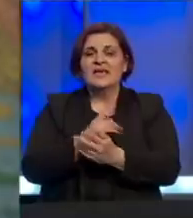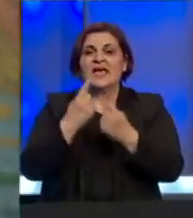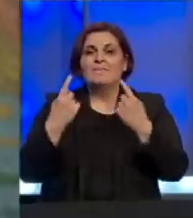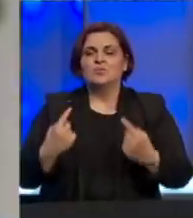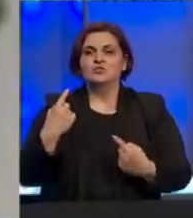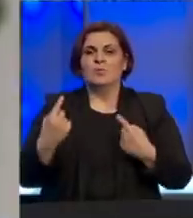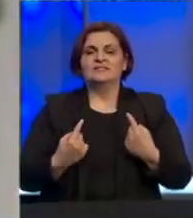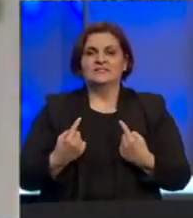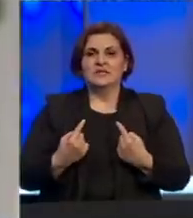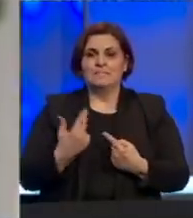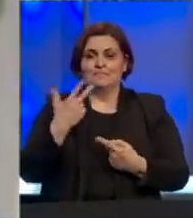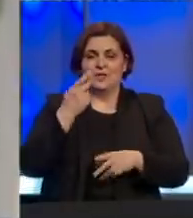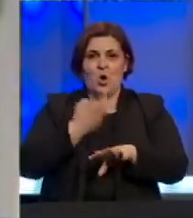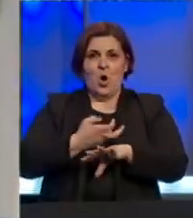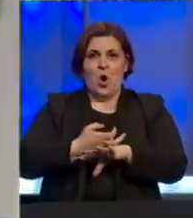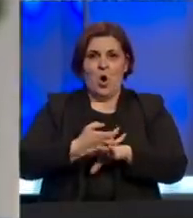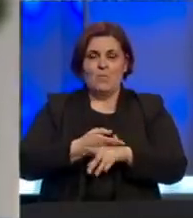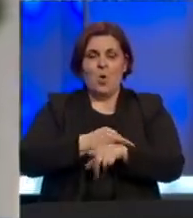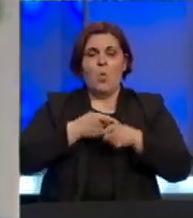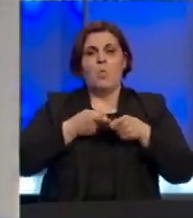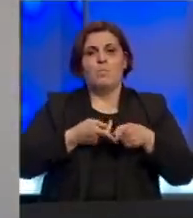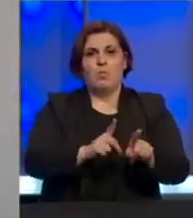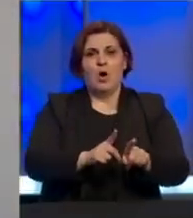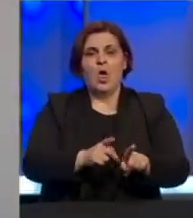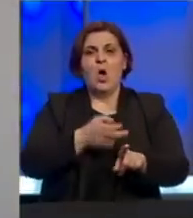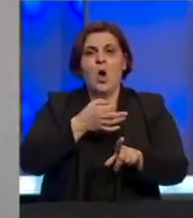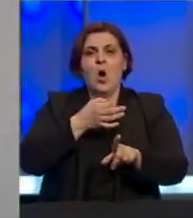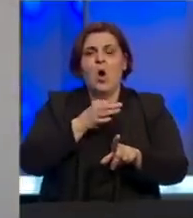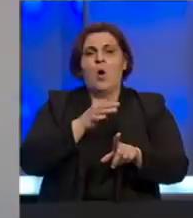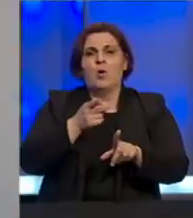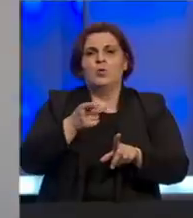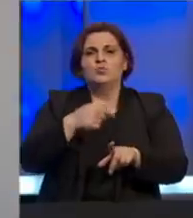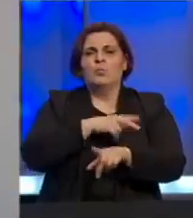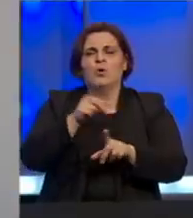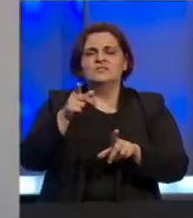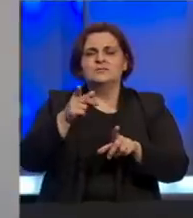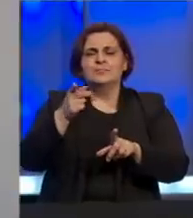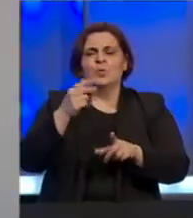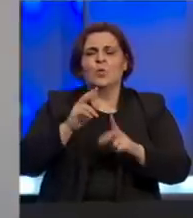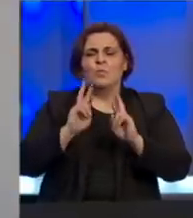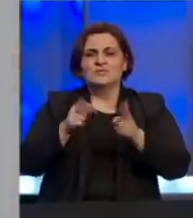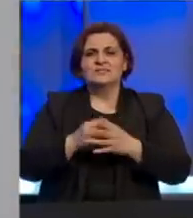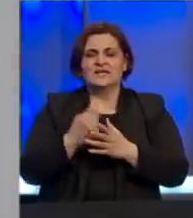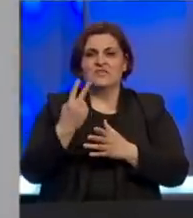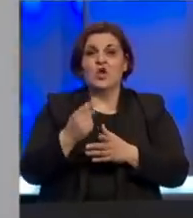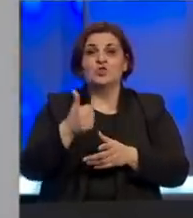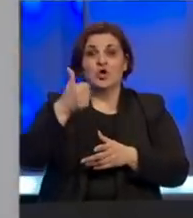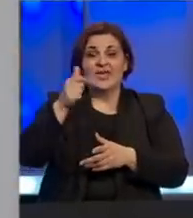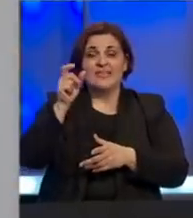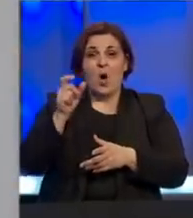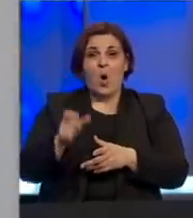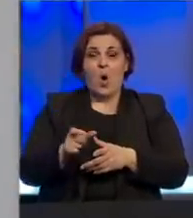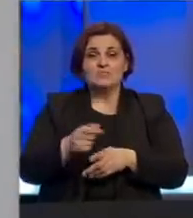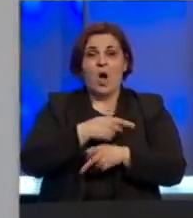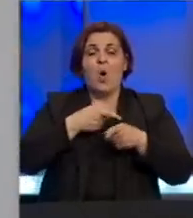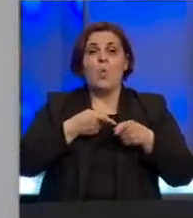situacijom. Troje oboljelih je hospitalizirano. Dvoje je u sveučilišnoj kliništkoj bolnici u Mostaru, dok je jedna osoba